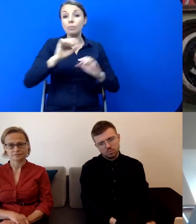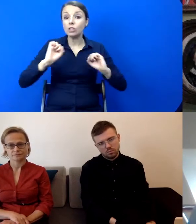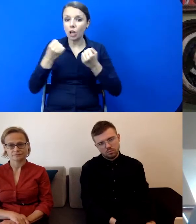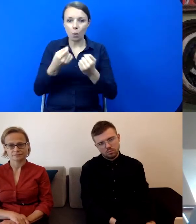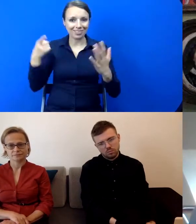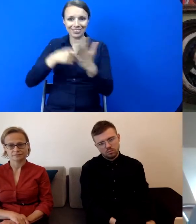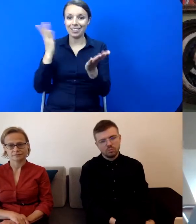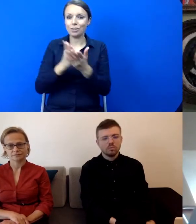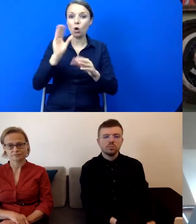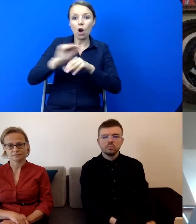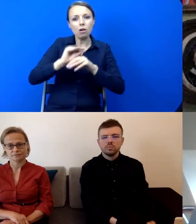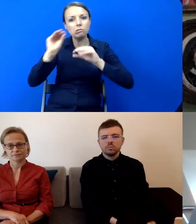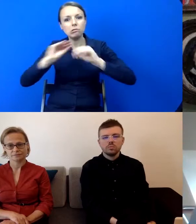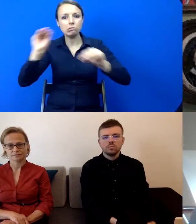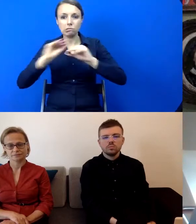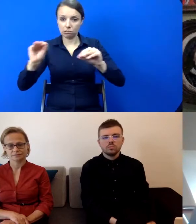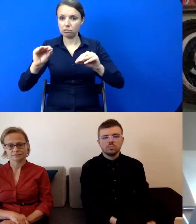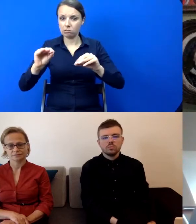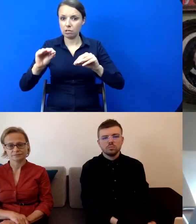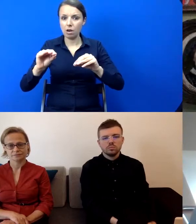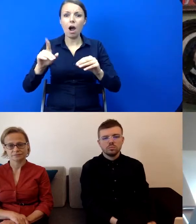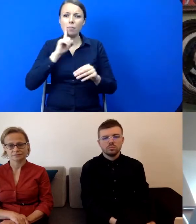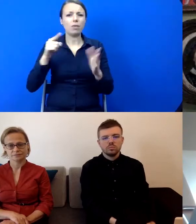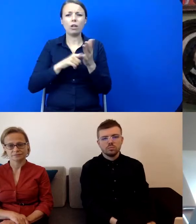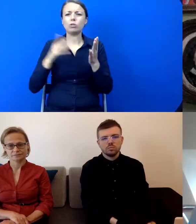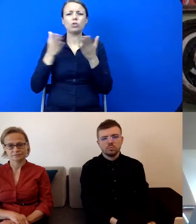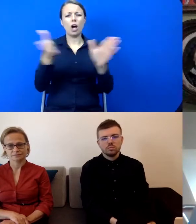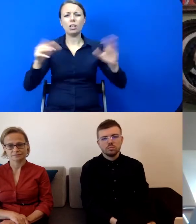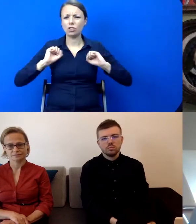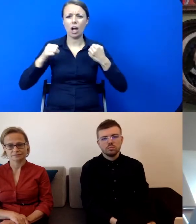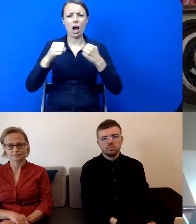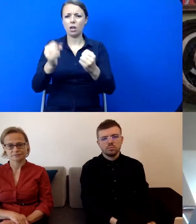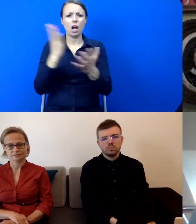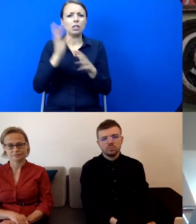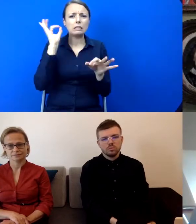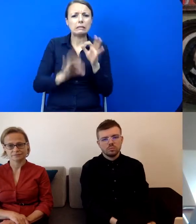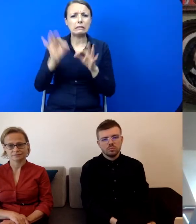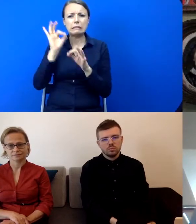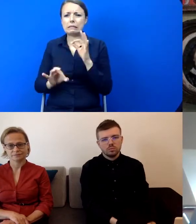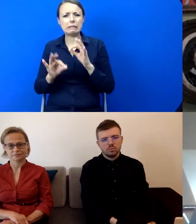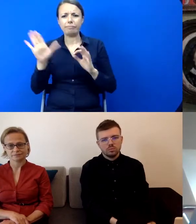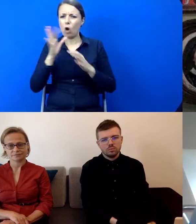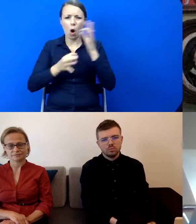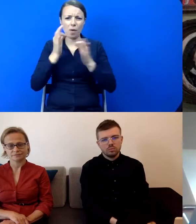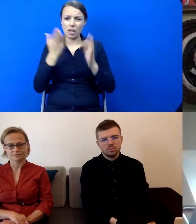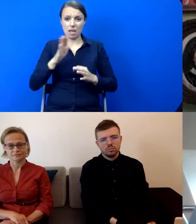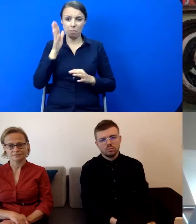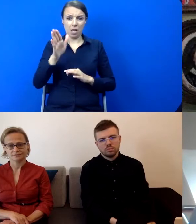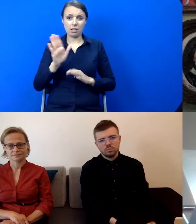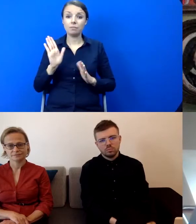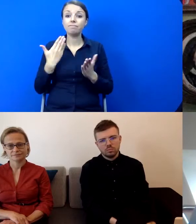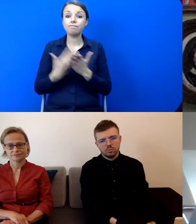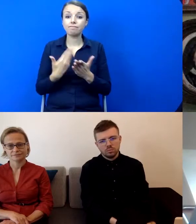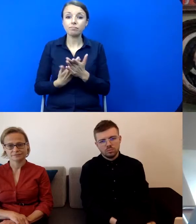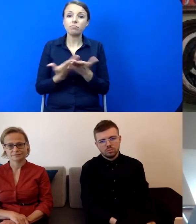-edukacyjną. To była bardzo szeroka działalność, też już nie będę tutaj może wchodzić w szczegóły, bo akurat jakby no